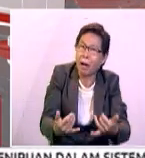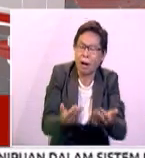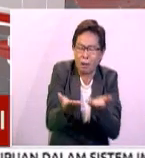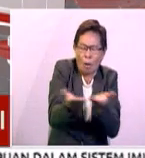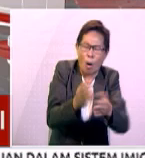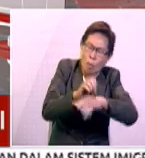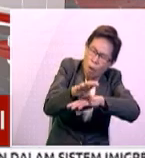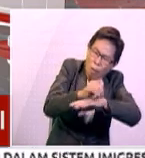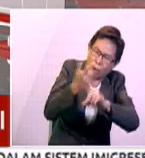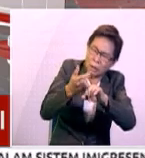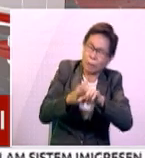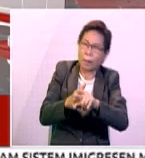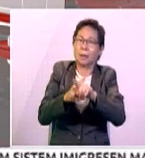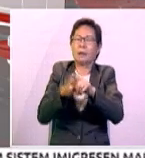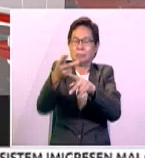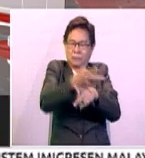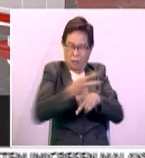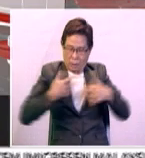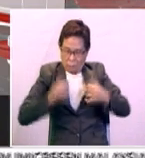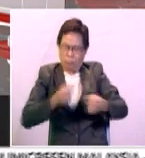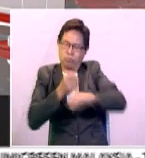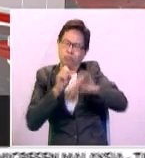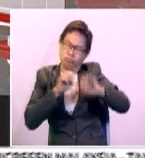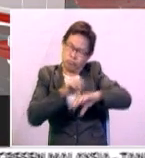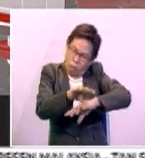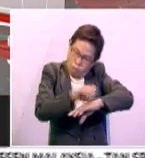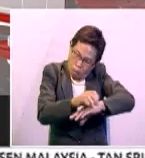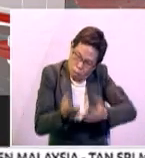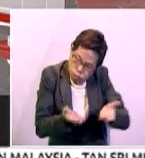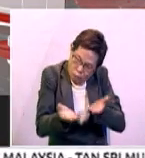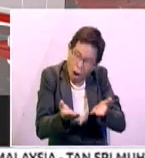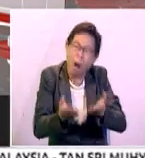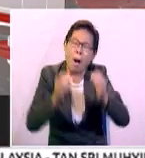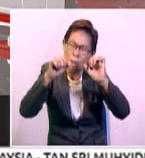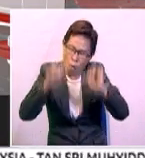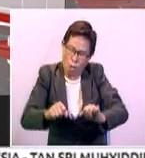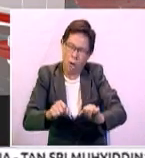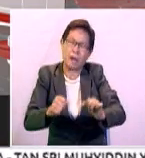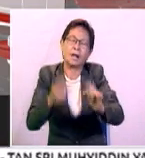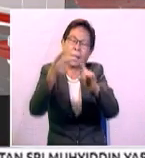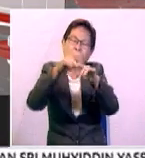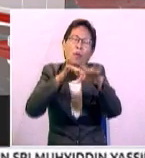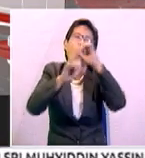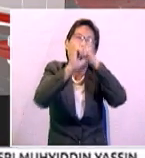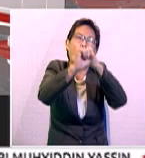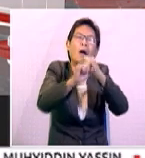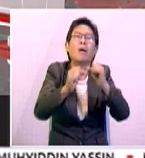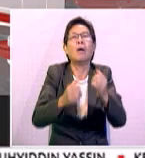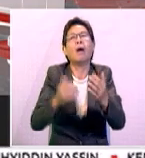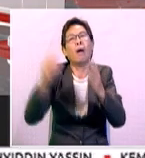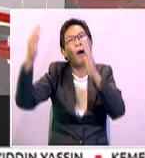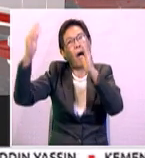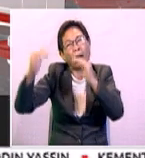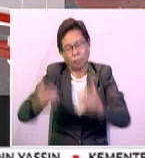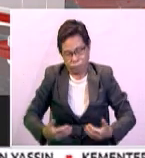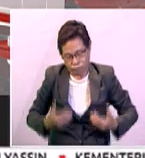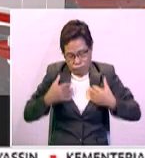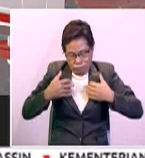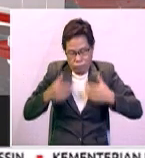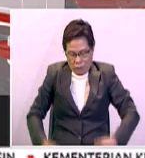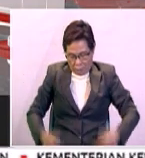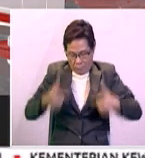khidmat nasihat daripada aspek penjagaan kesihatan yang mampu diberikan kepada mereka supaya kehidupan yang lebih sihat